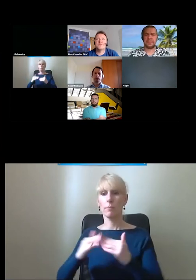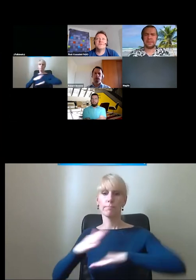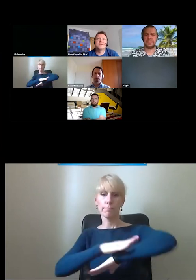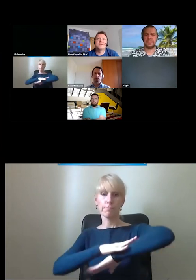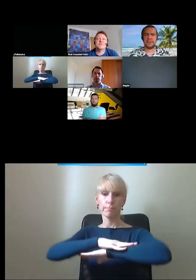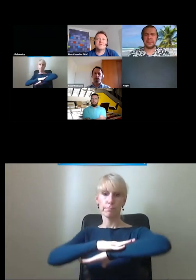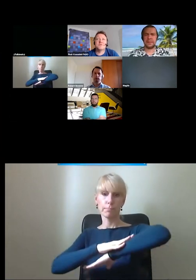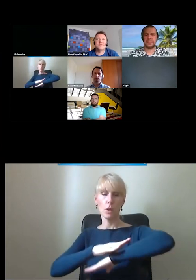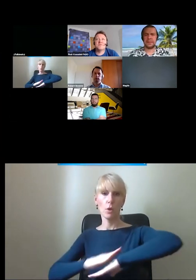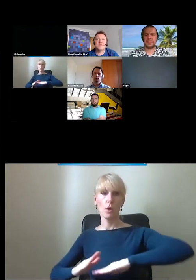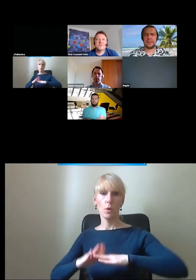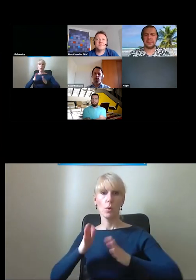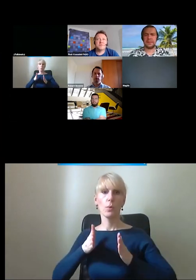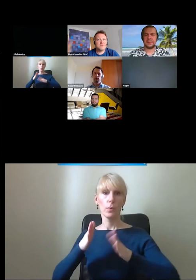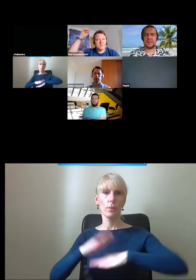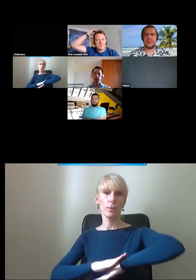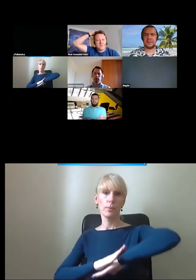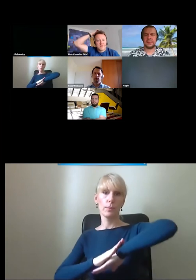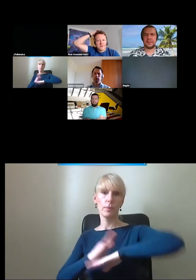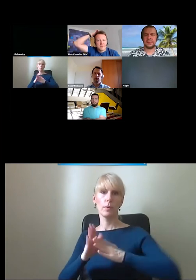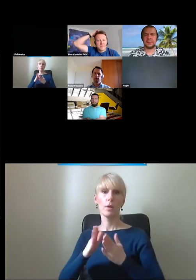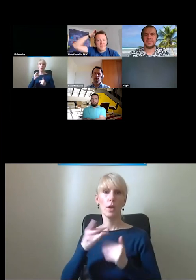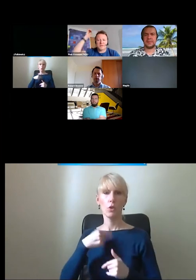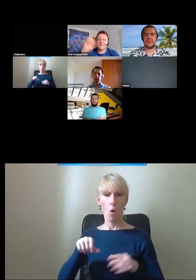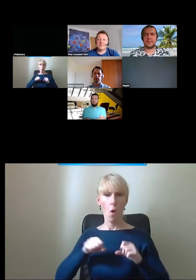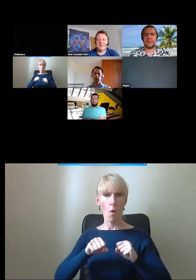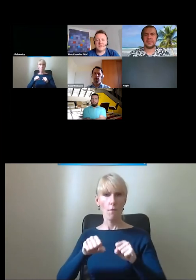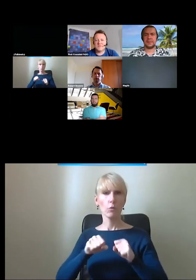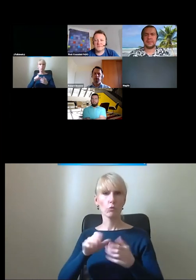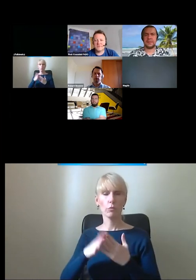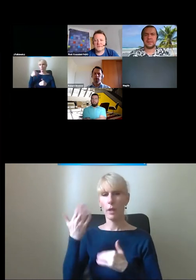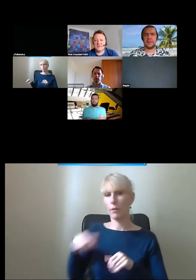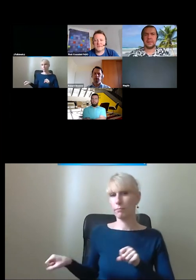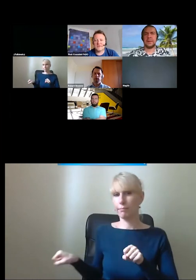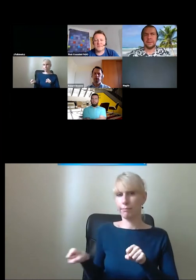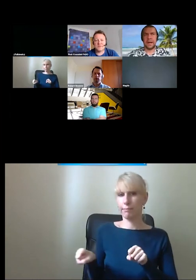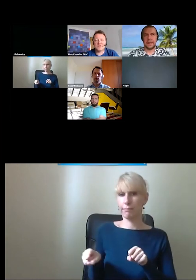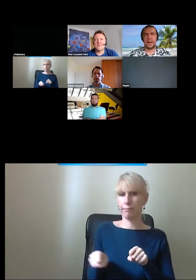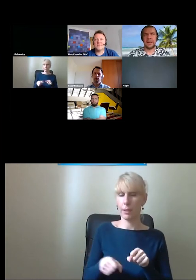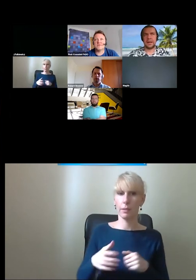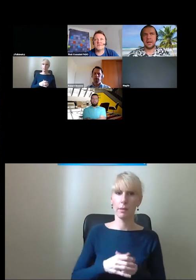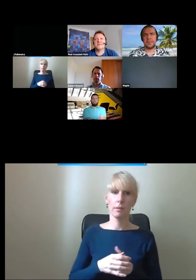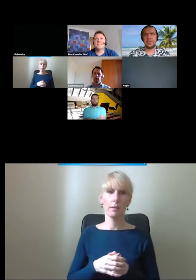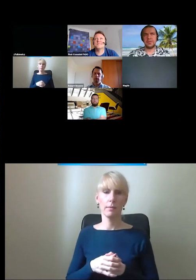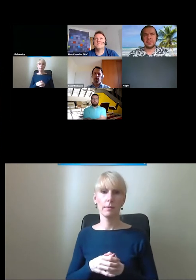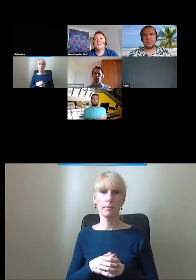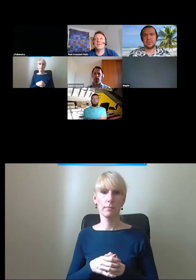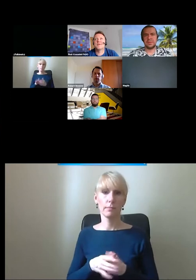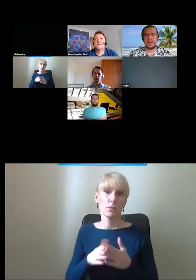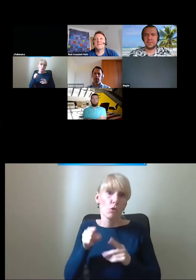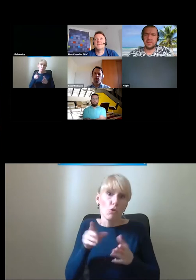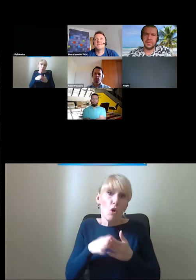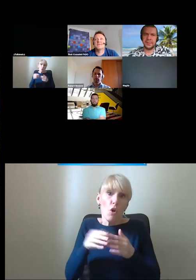ruchomy służył chyba pierwotnie do obsługi wózków bagażowych, czy takich wózków tych... Tak, ale mówię, no to